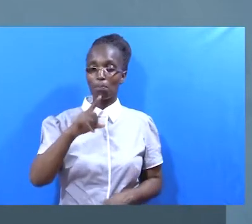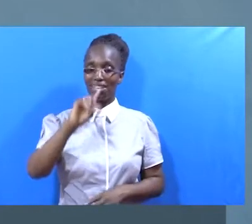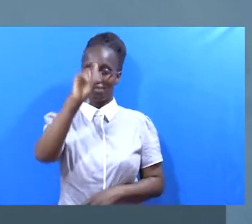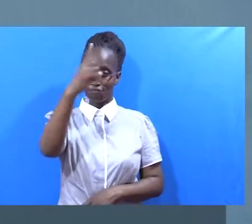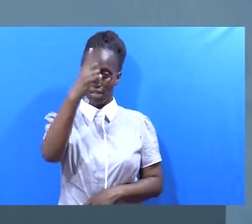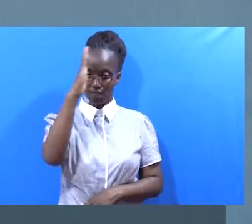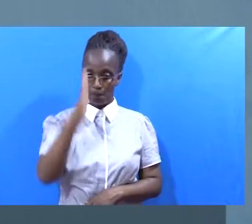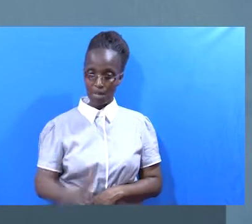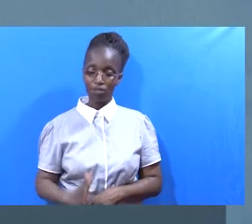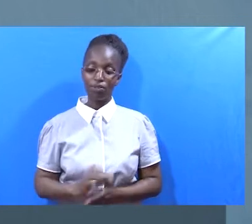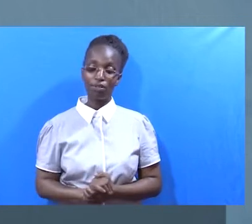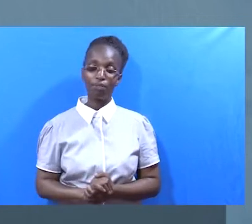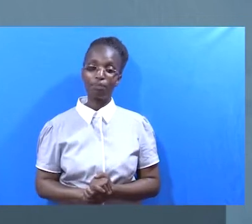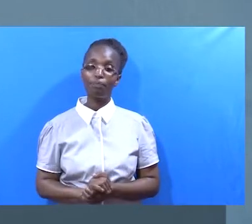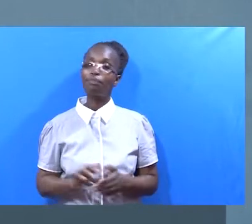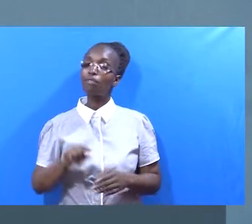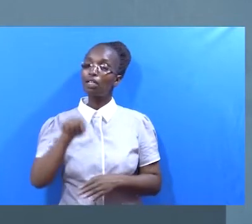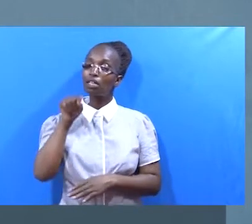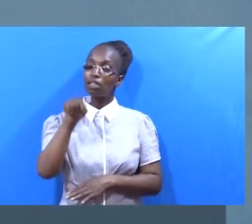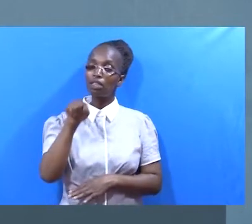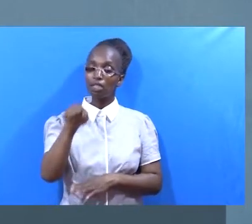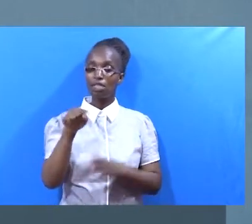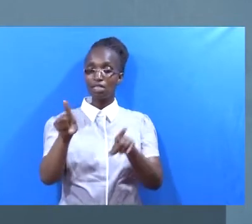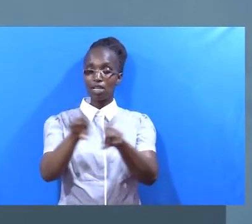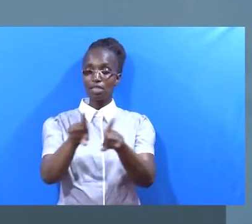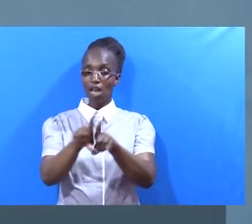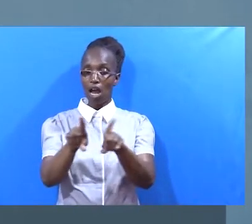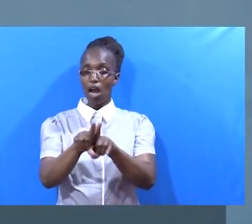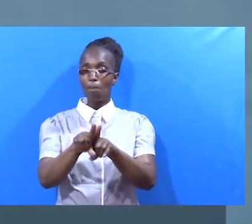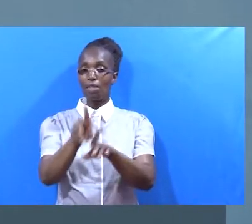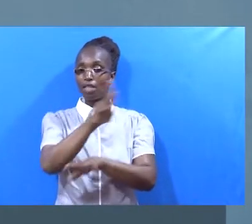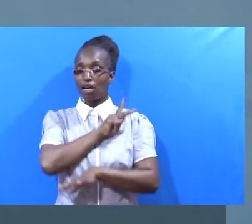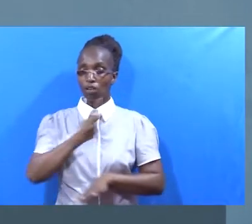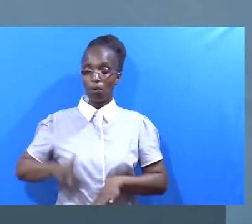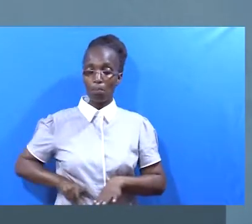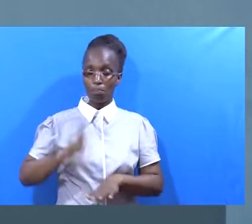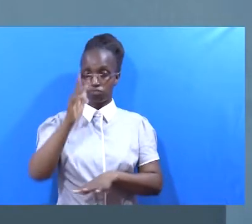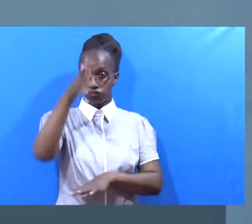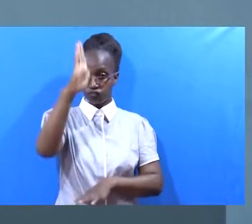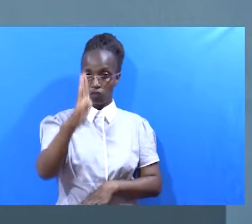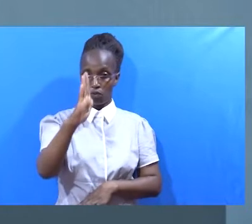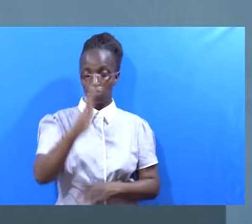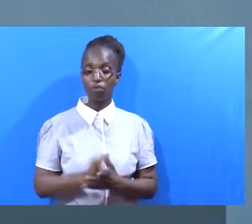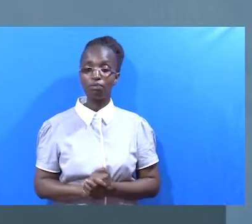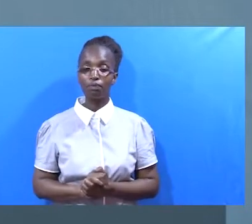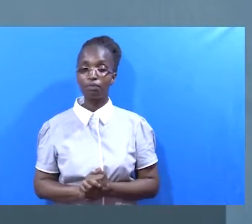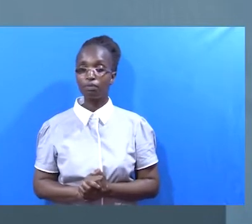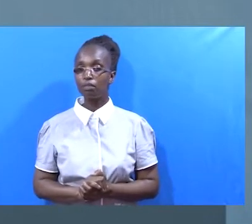Sasa unakuwa wakuanza Iyo ndio ilivyo Katika ufalume wa minguni